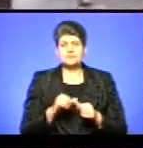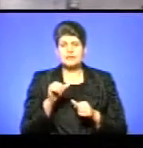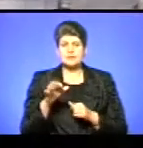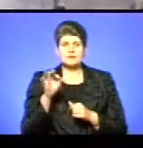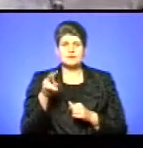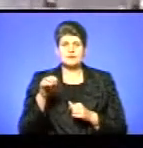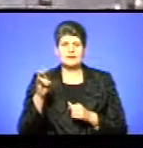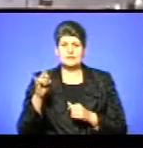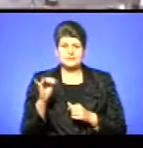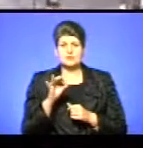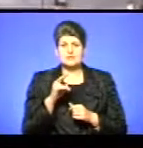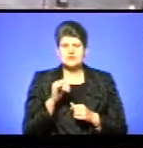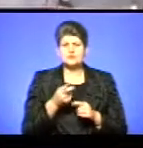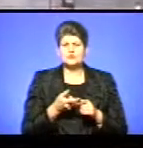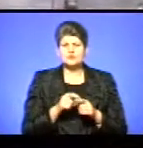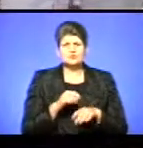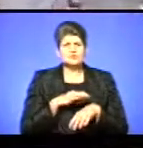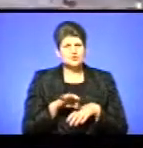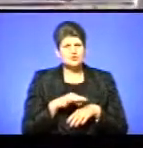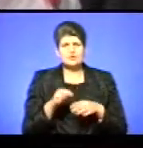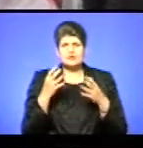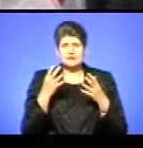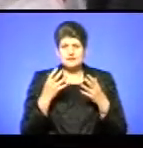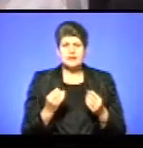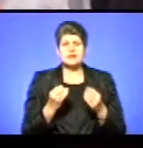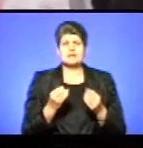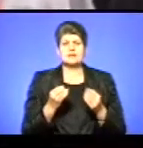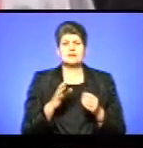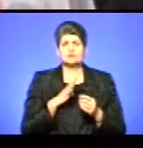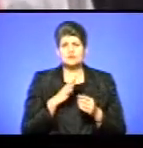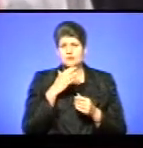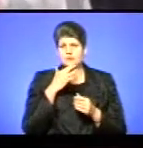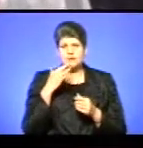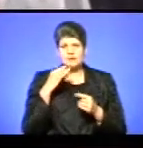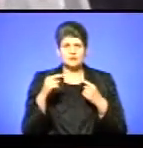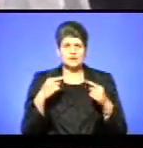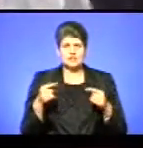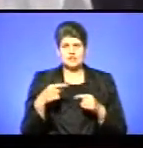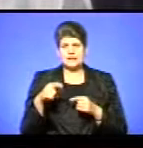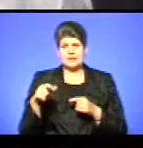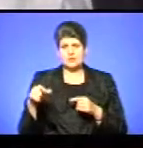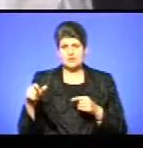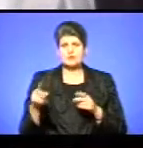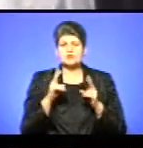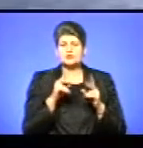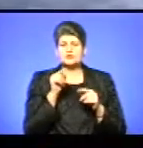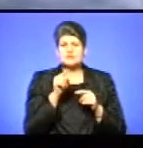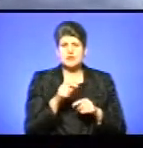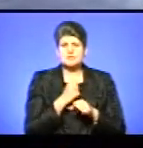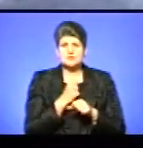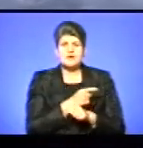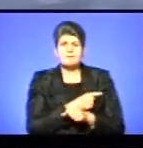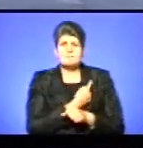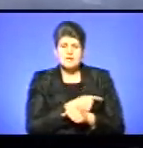Олексія, у найжорстокіший день Революції Гідності в епіцентрі подій перебувало багато інших тернополян. Хтось з них працював